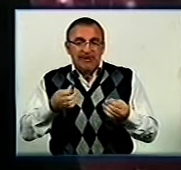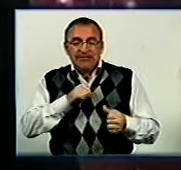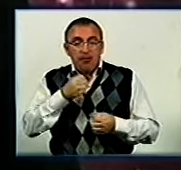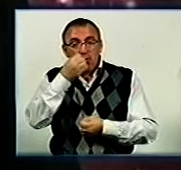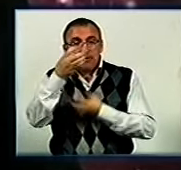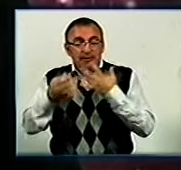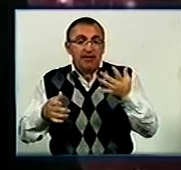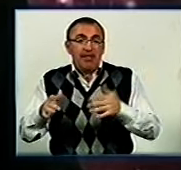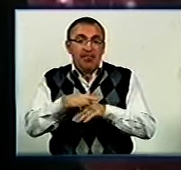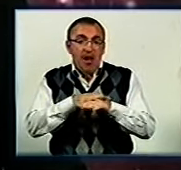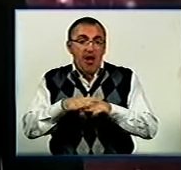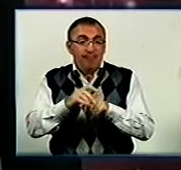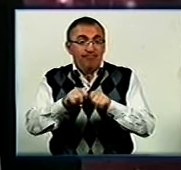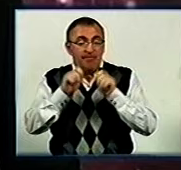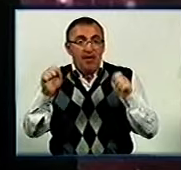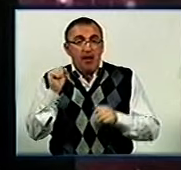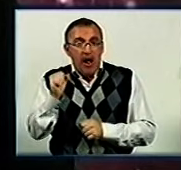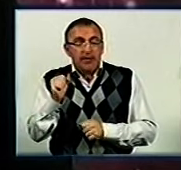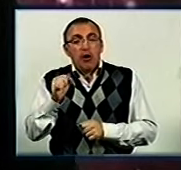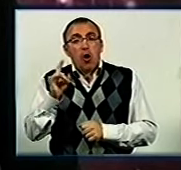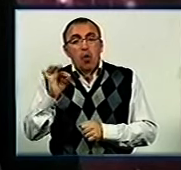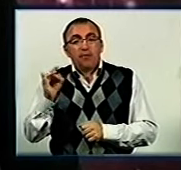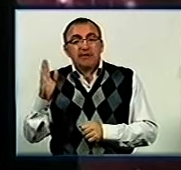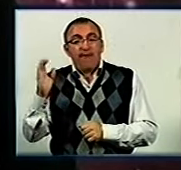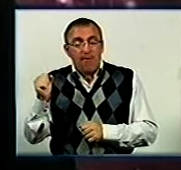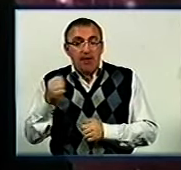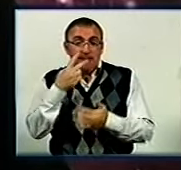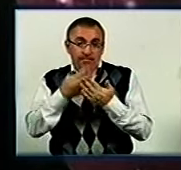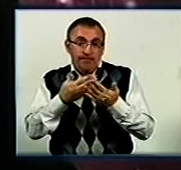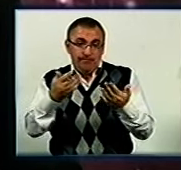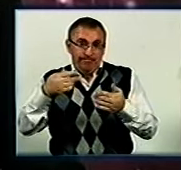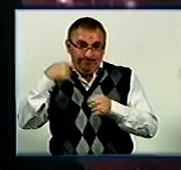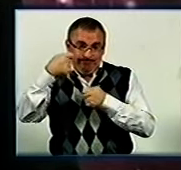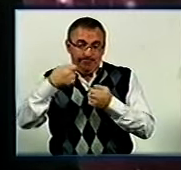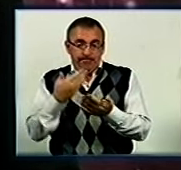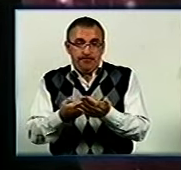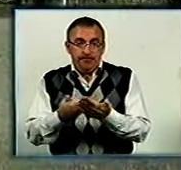народній артистці Аді Роговцеві. Як все було – дивіться в репортажі.